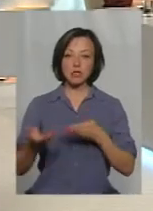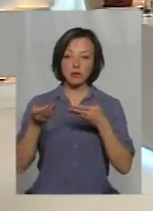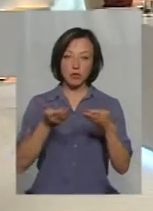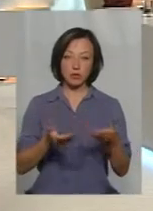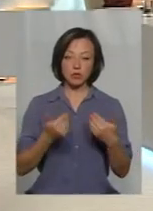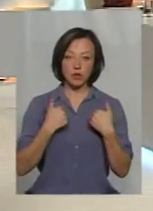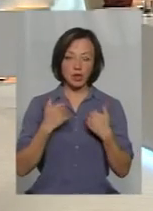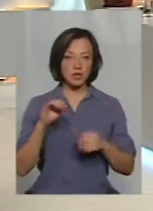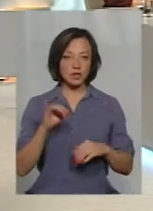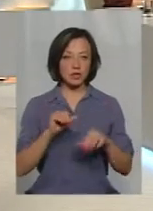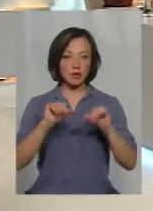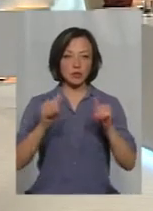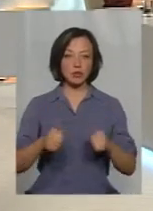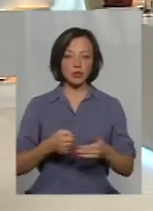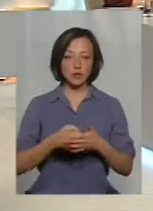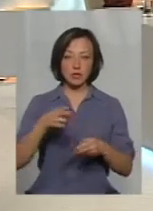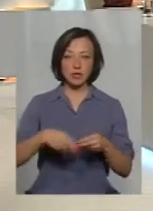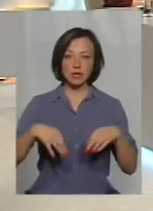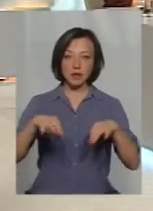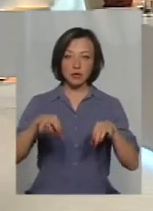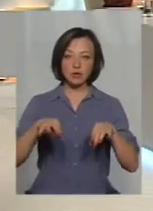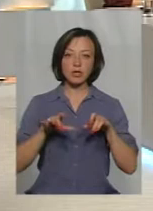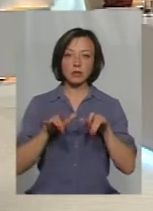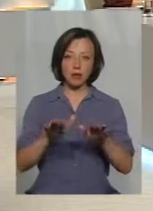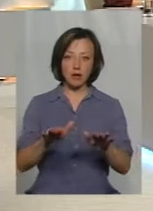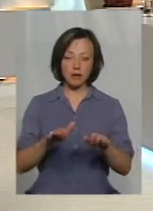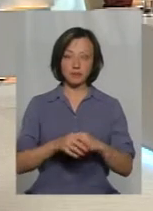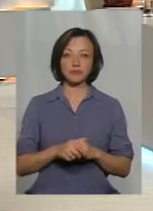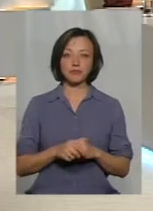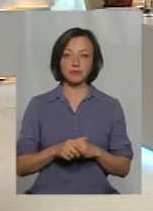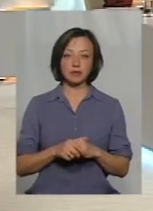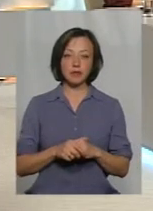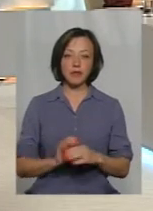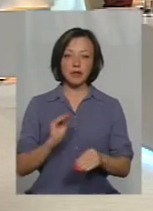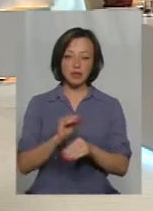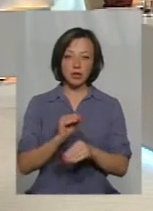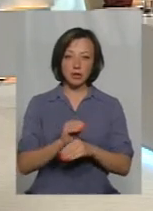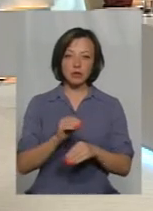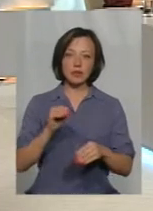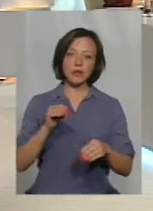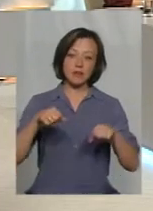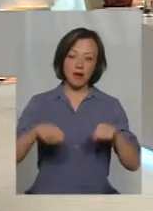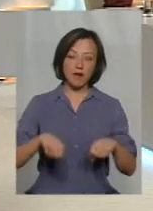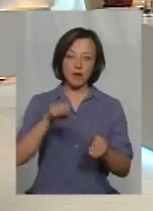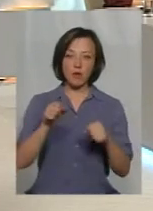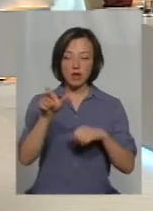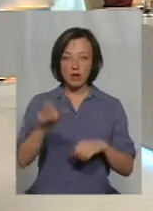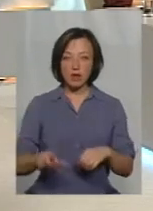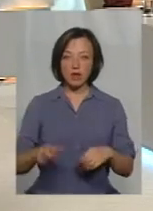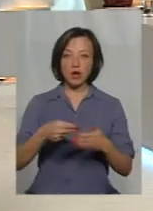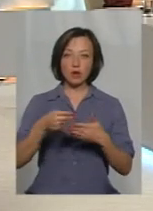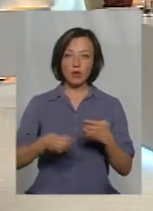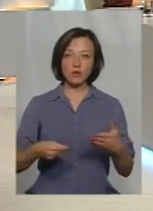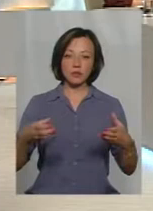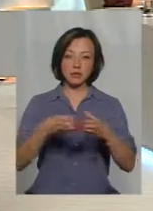до нас і формується до кінця транспортна справа. Тобто додаються права водія, додається довідка про склад